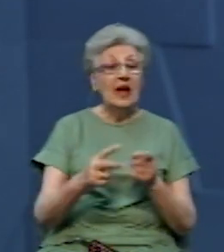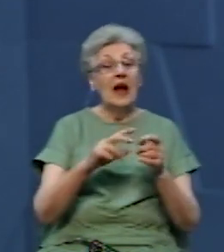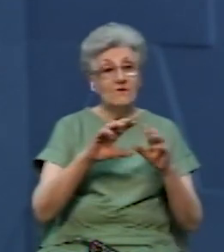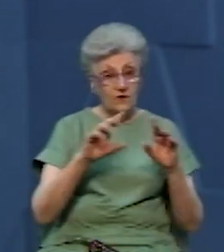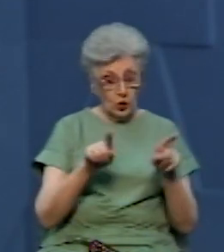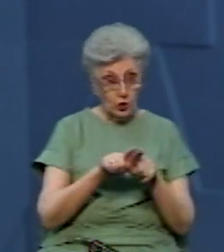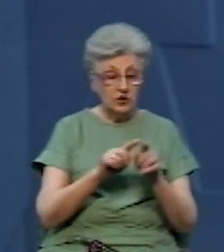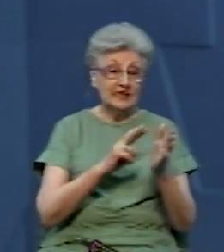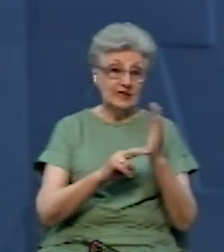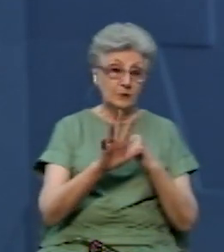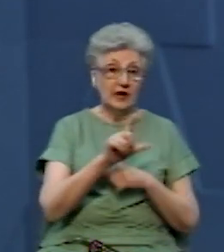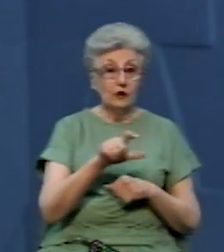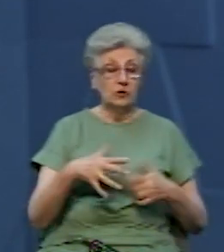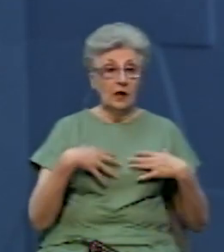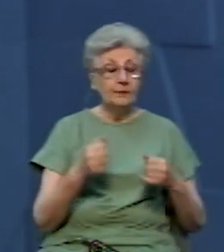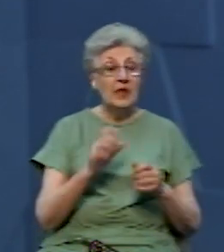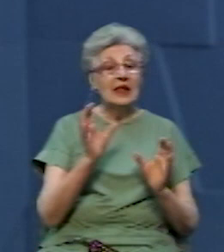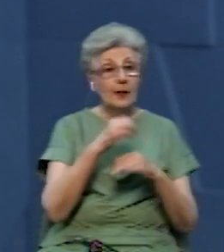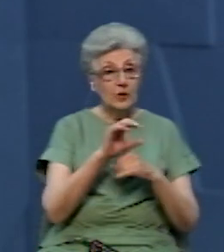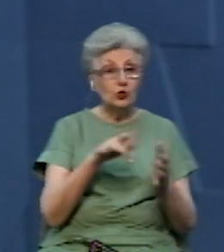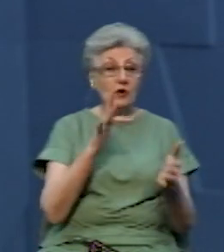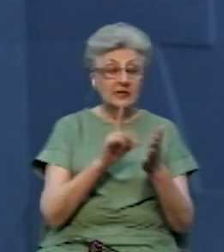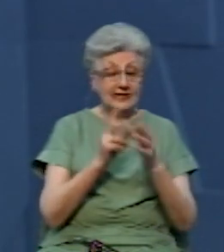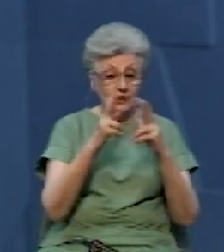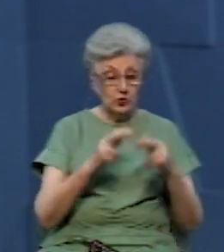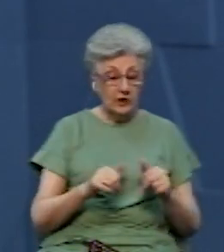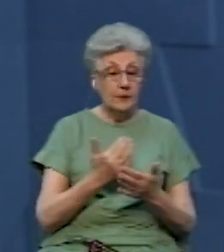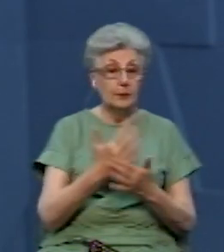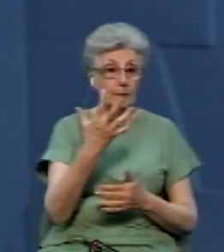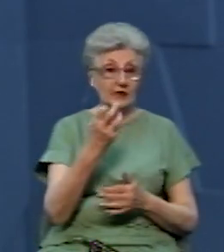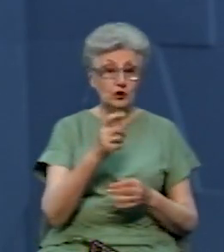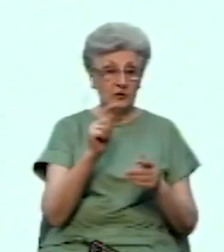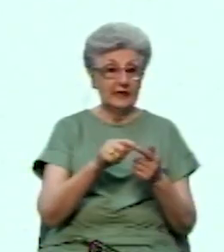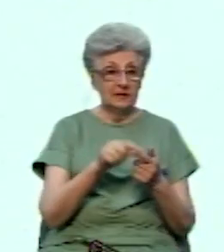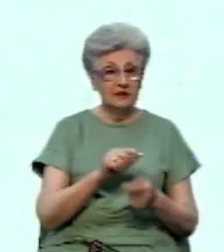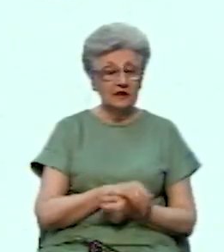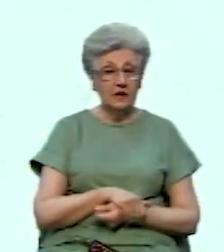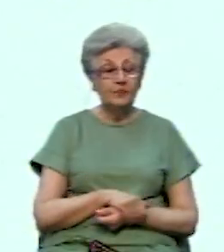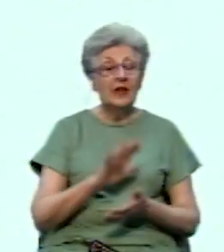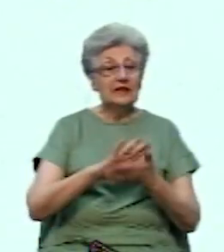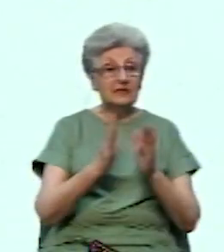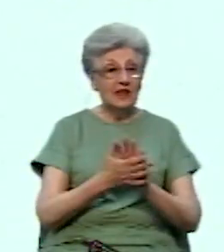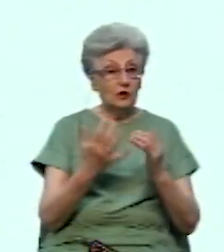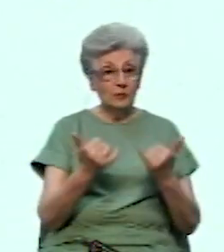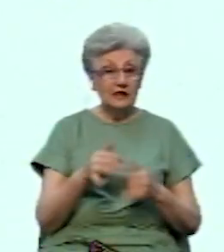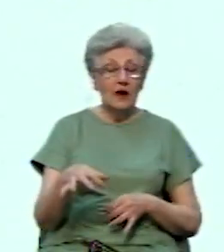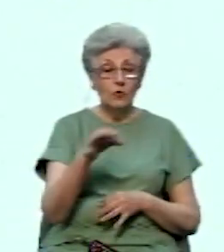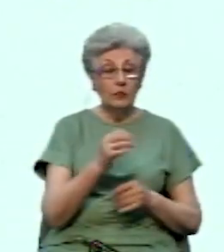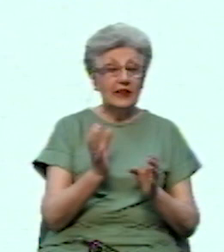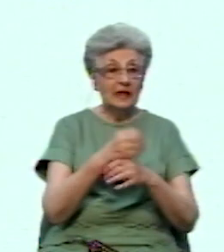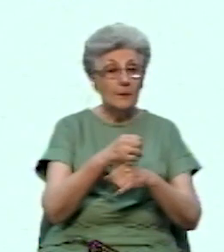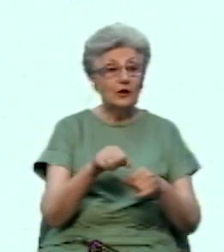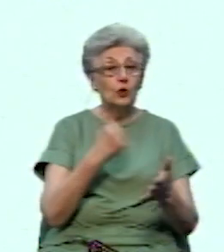одужали. Лабораторний центр дослідив майже пів тисячі зразків аналізів. Стономно зараз в області лабораторно